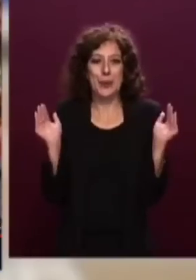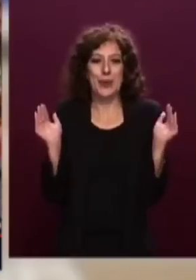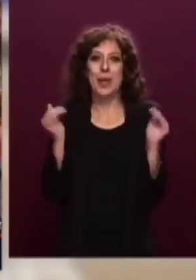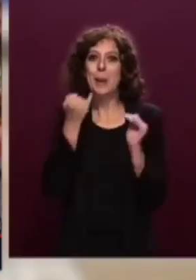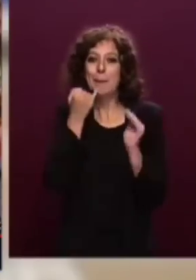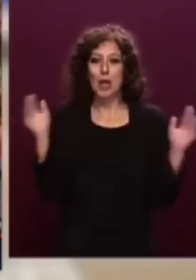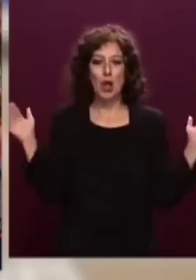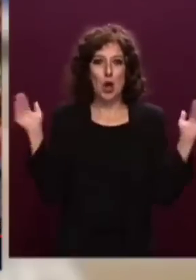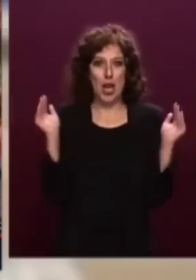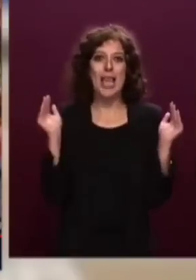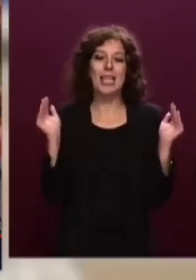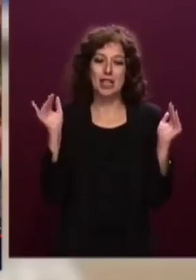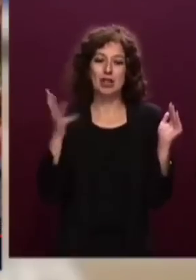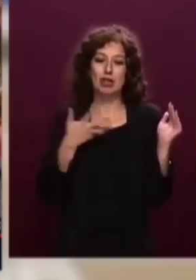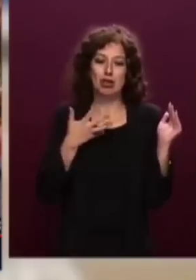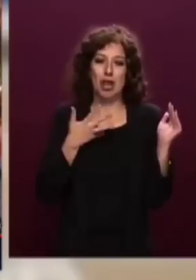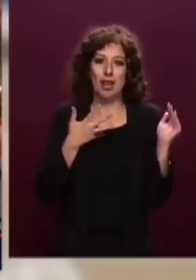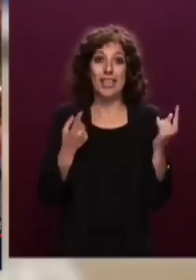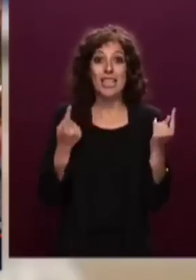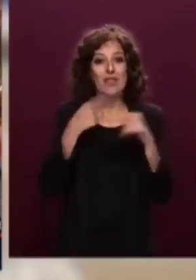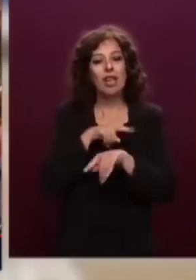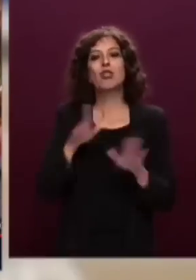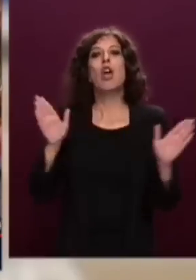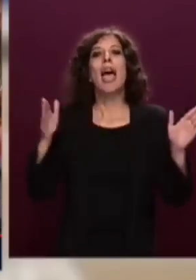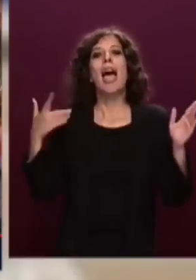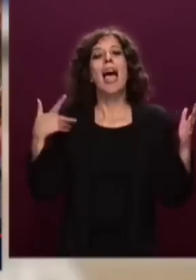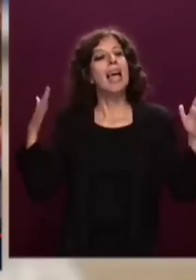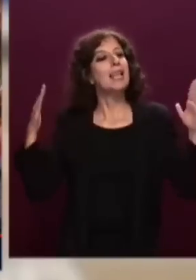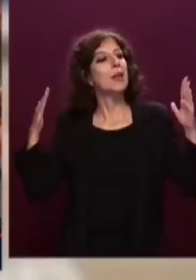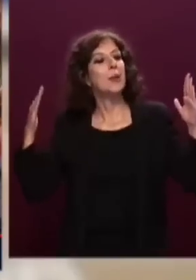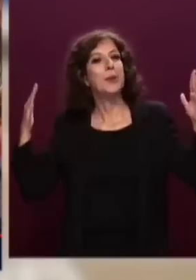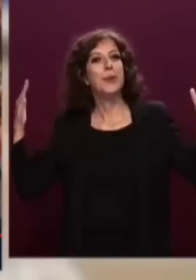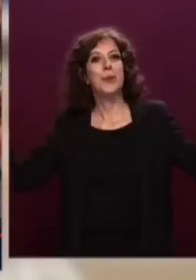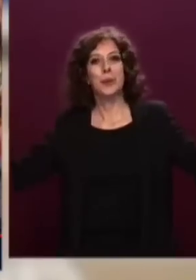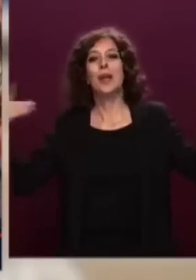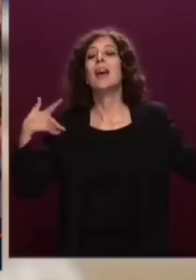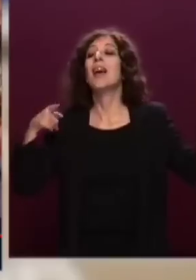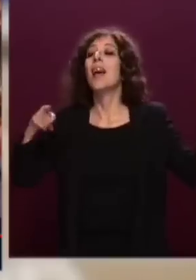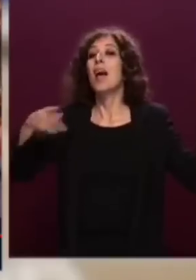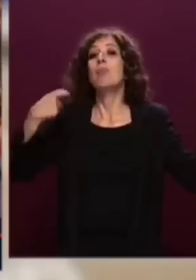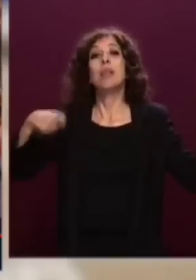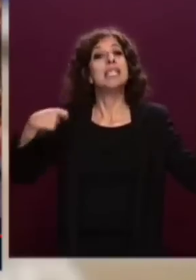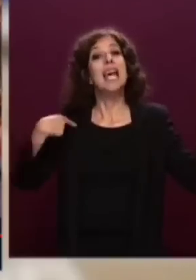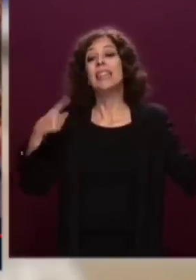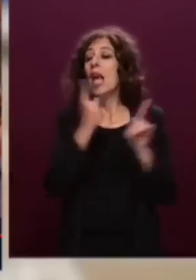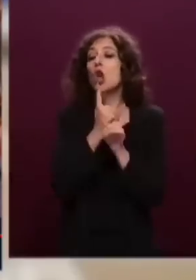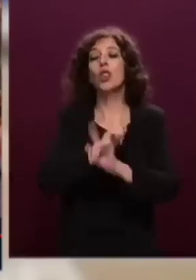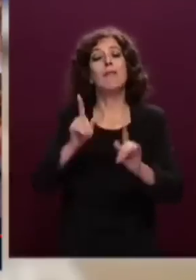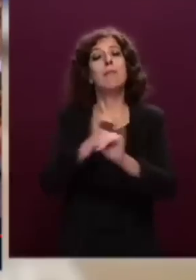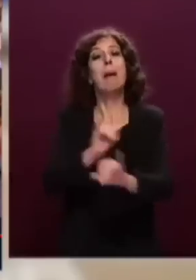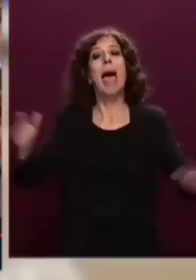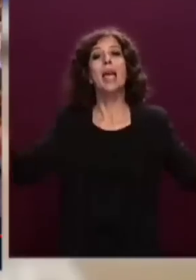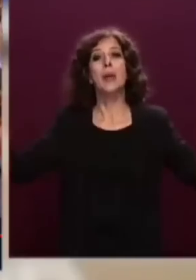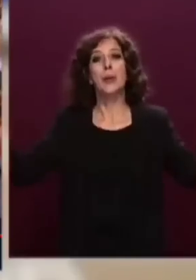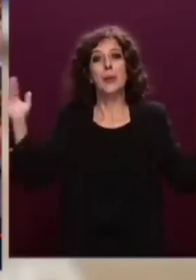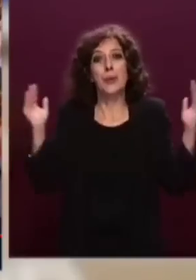Le sue ali sono lunghe. Non le ritragga mai, Presidente Meloni.